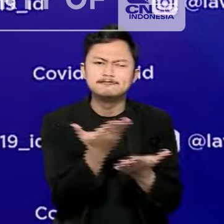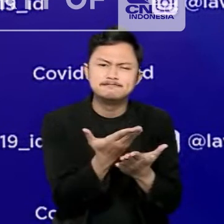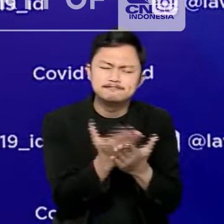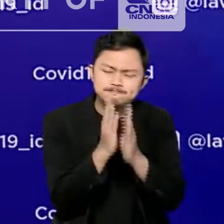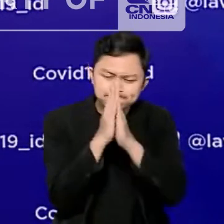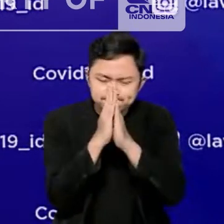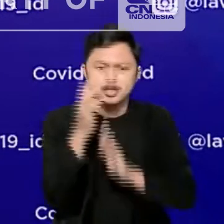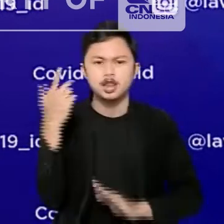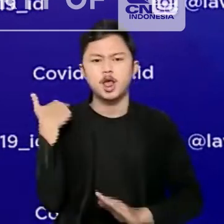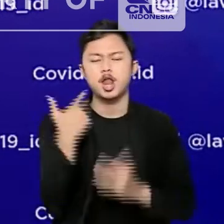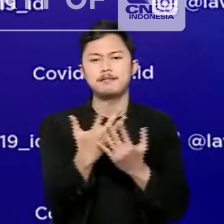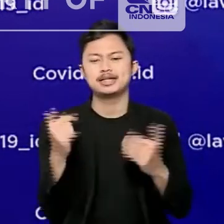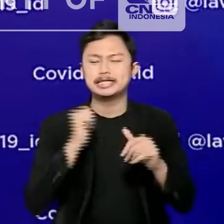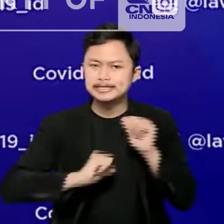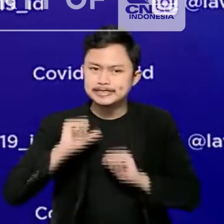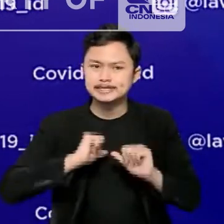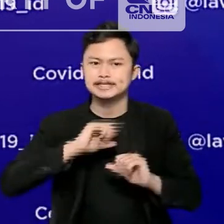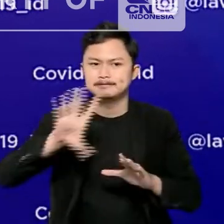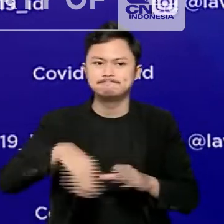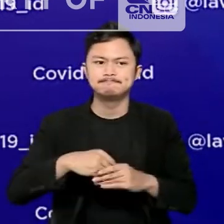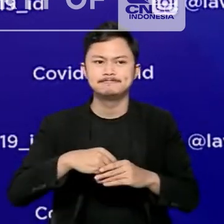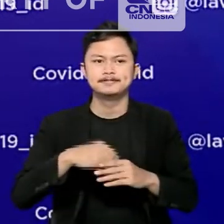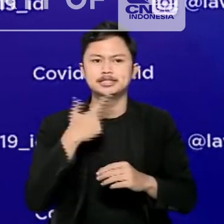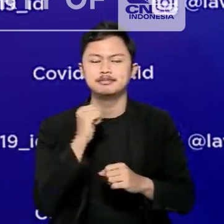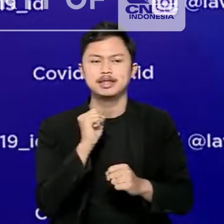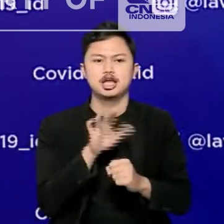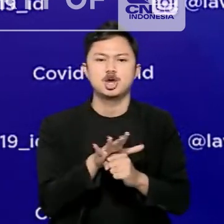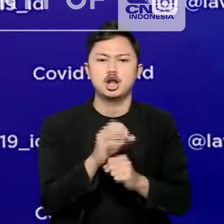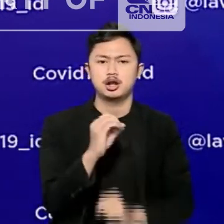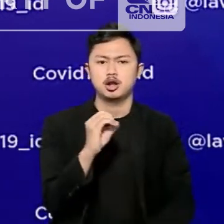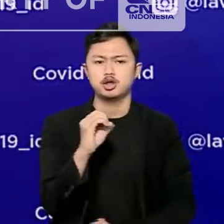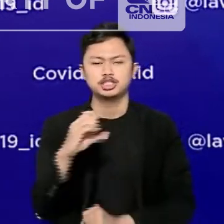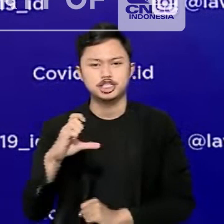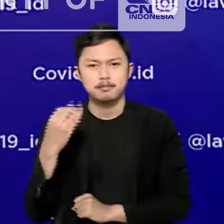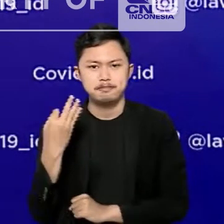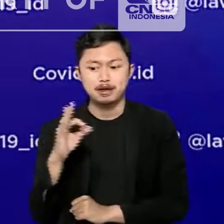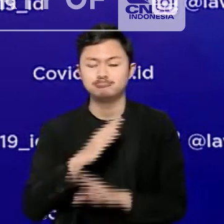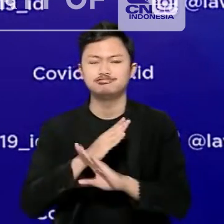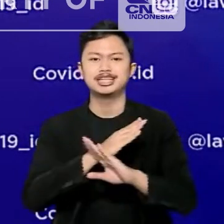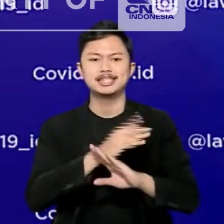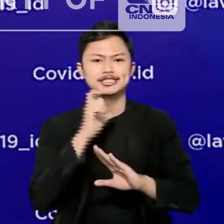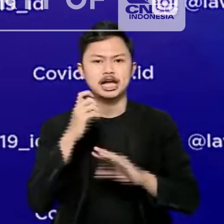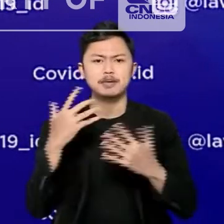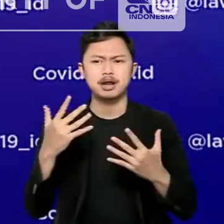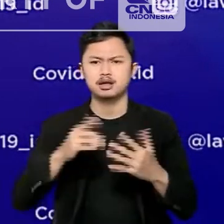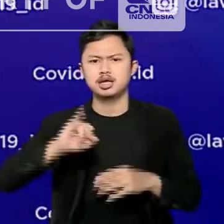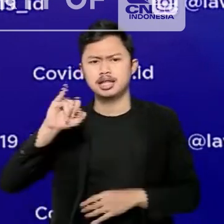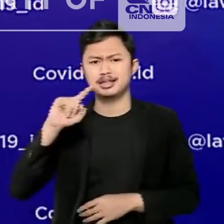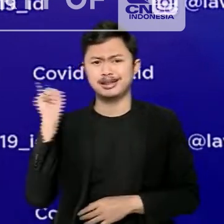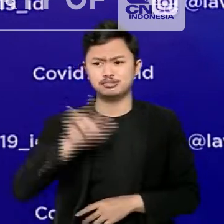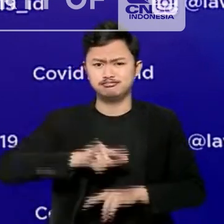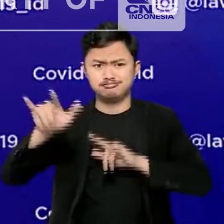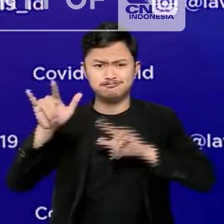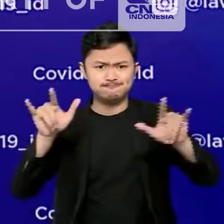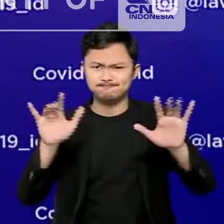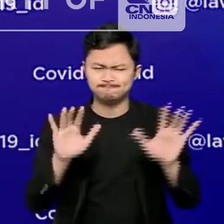untuk berperan aktif dalam mencegah masuknya lebih banyak varian Omikron dengan tidak bepergian ke luar negeri